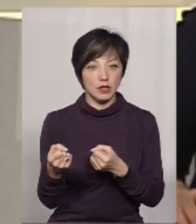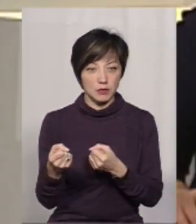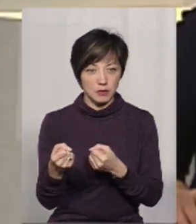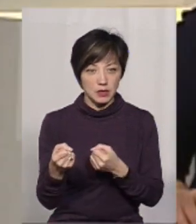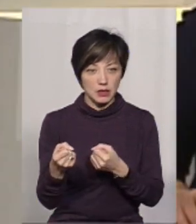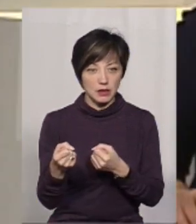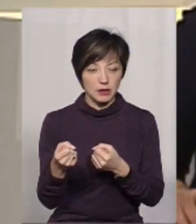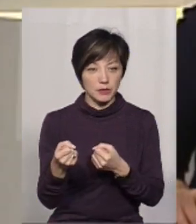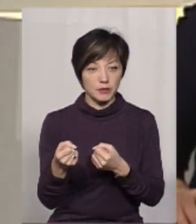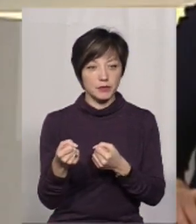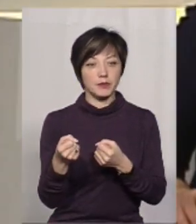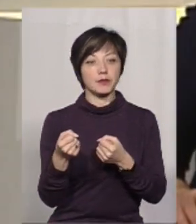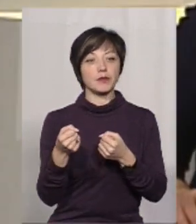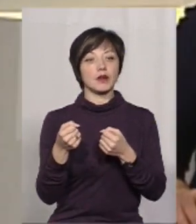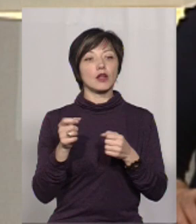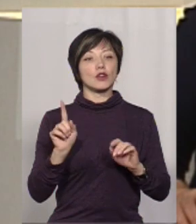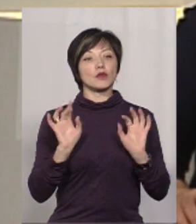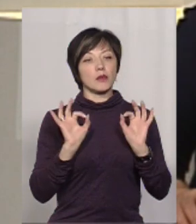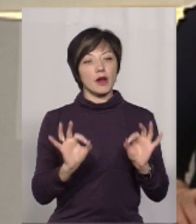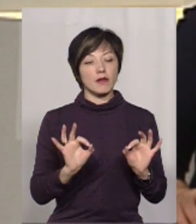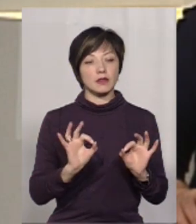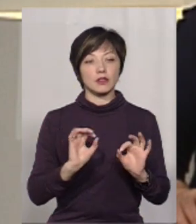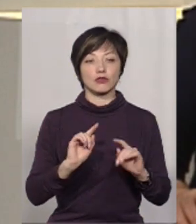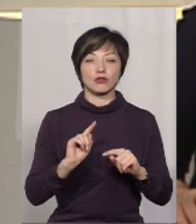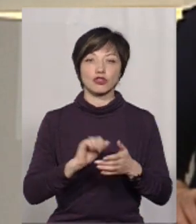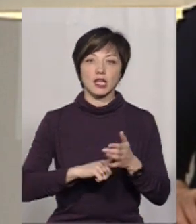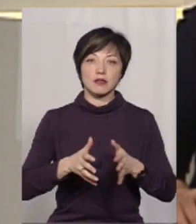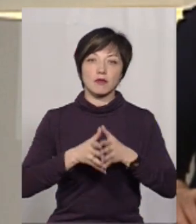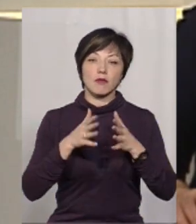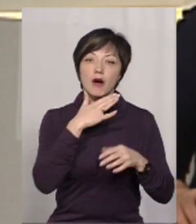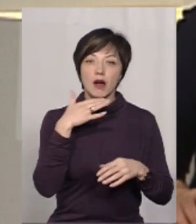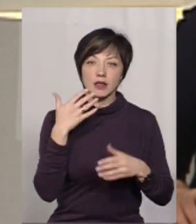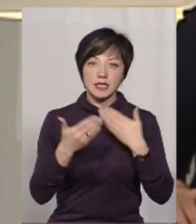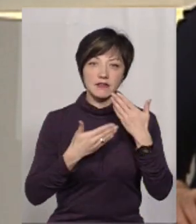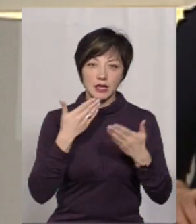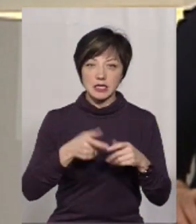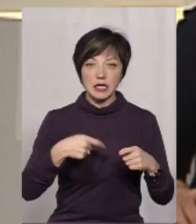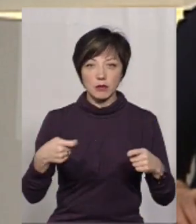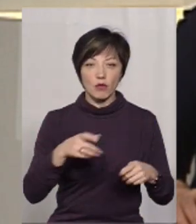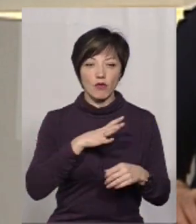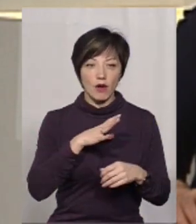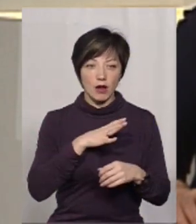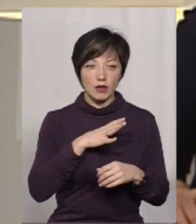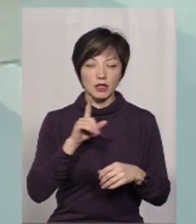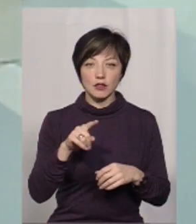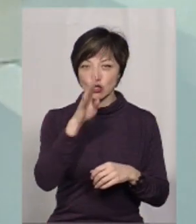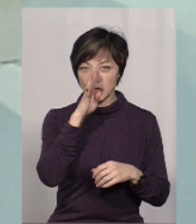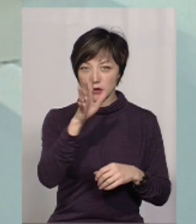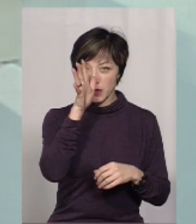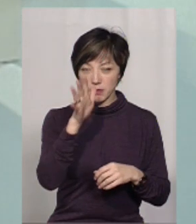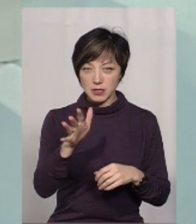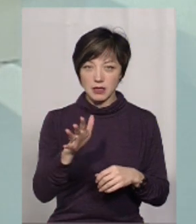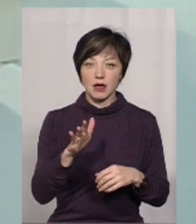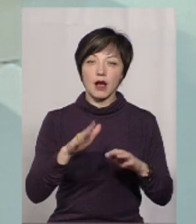отримати. Щоправда, через велику кількість звернень інколи затримка буває навіть 4-5